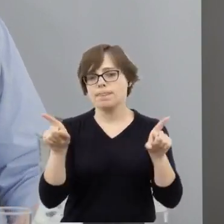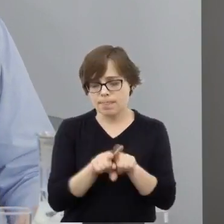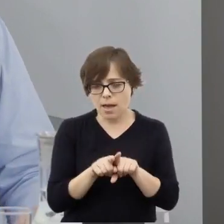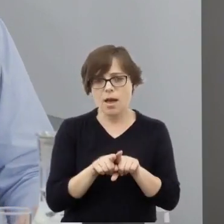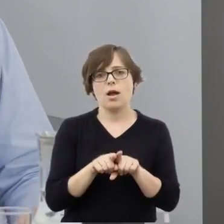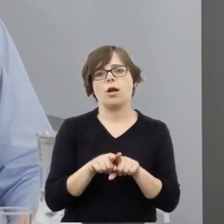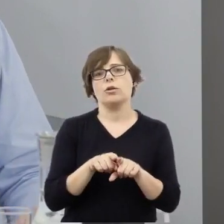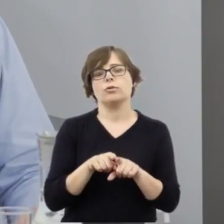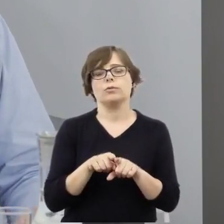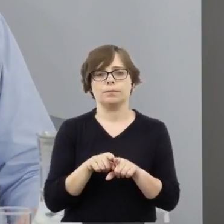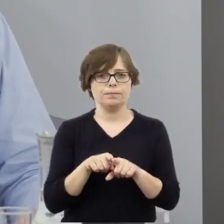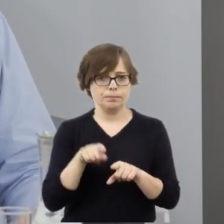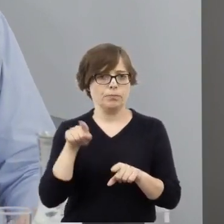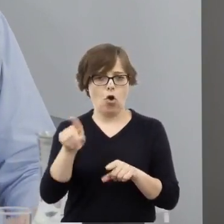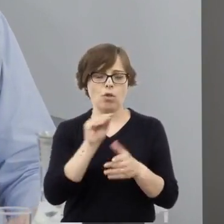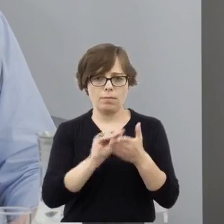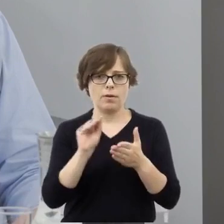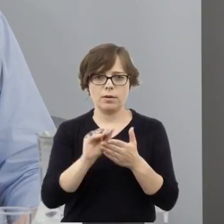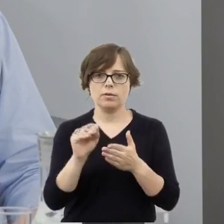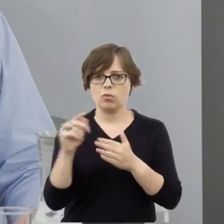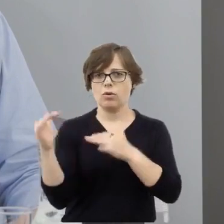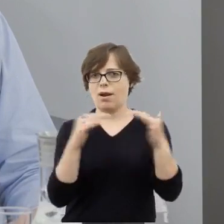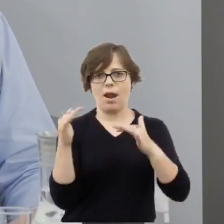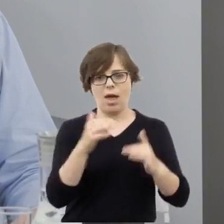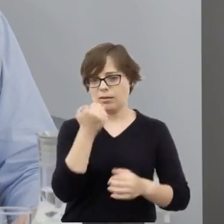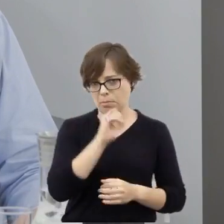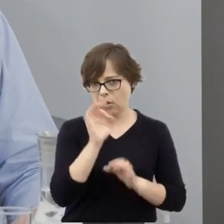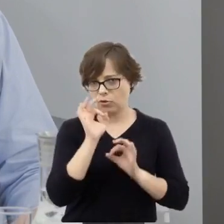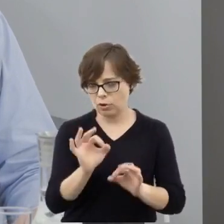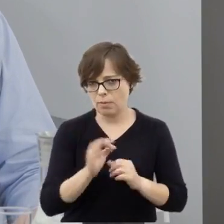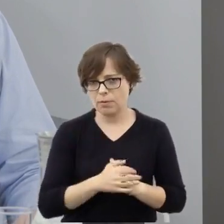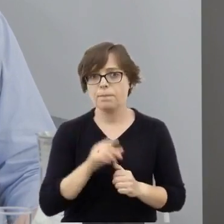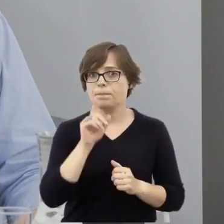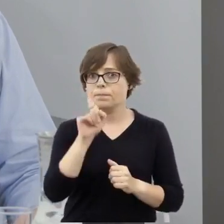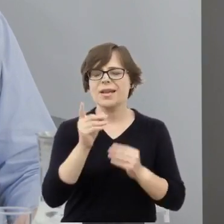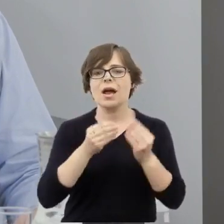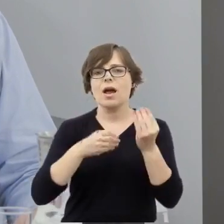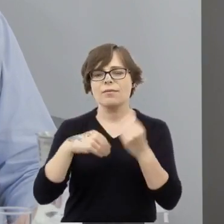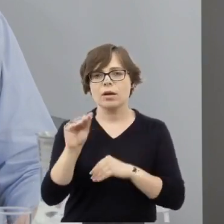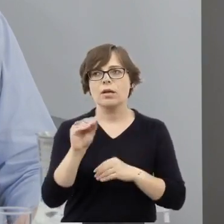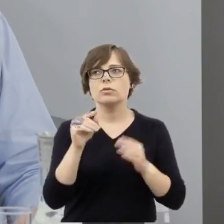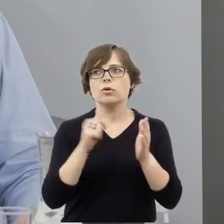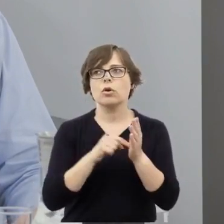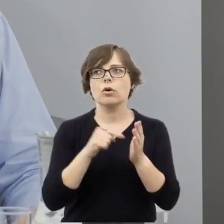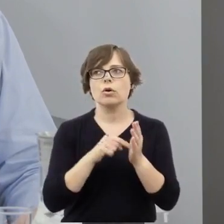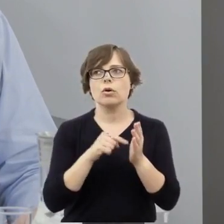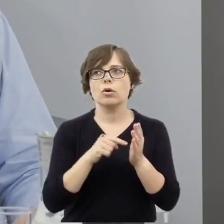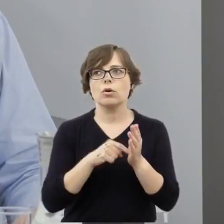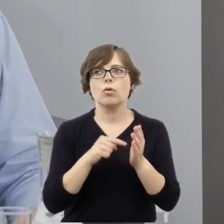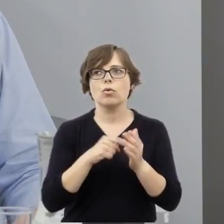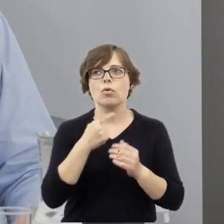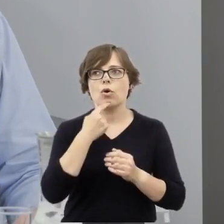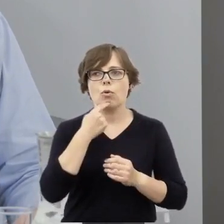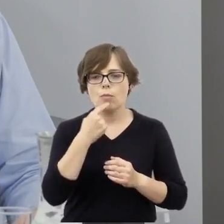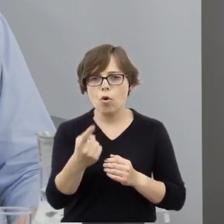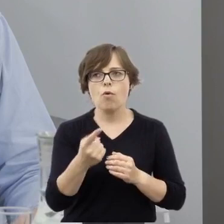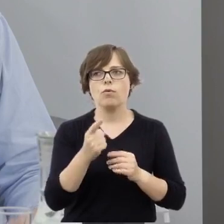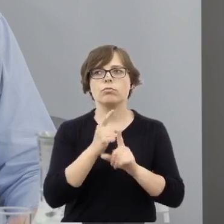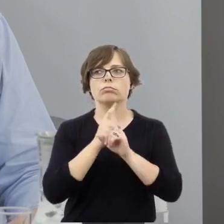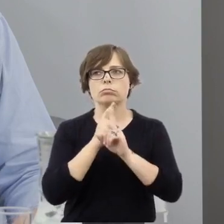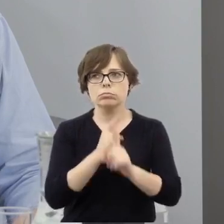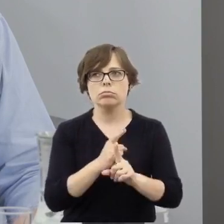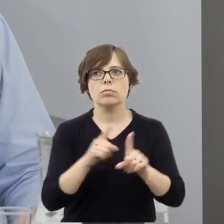o tych dobrych relacjach, a co więcej sugerował, zgodnie